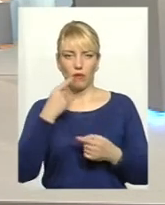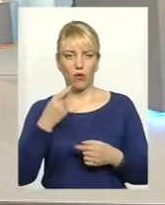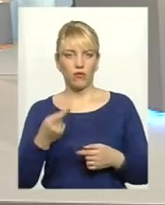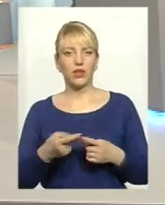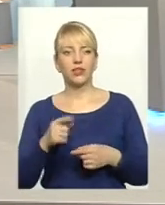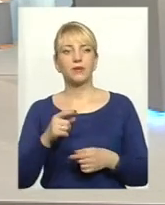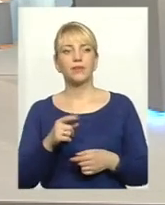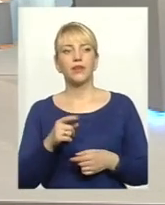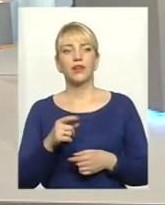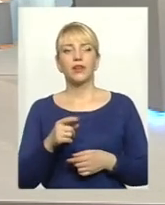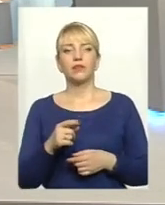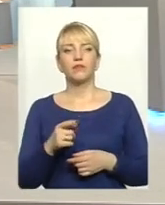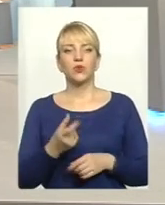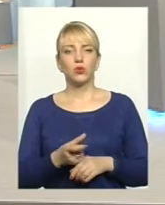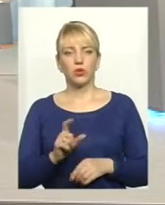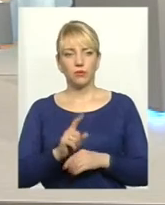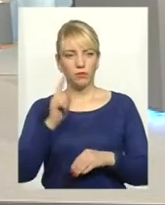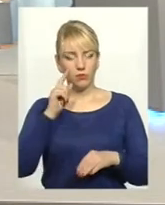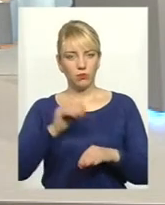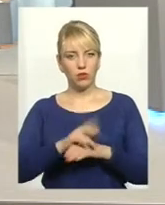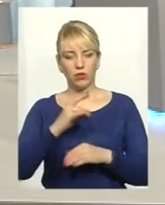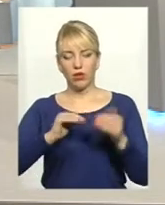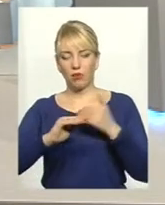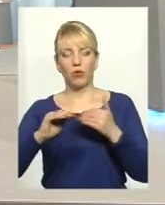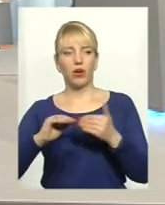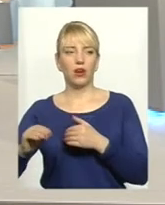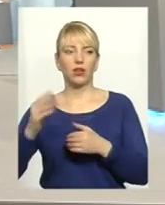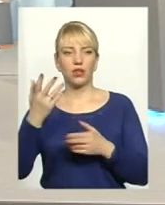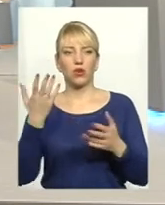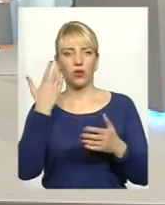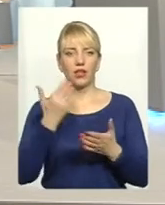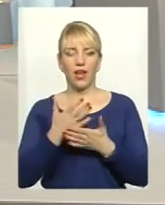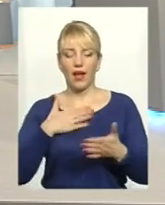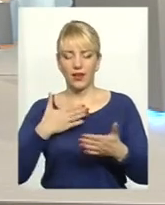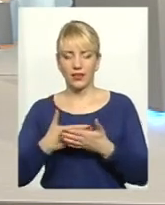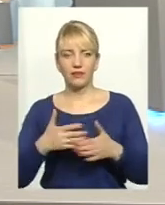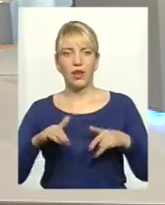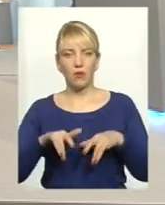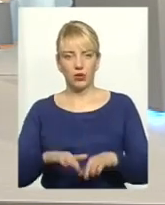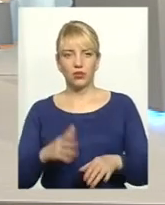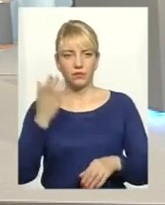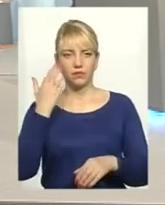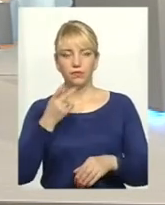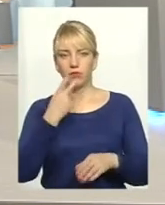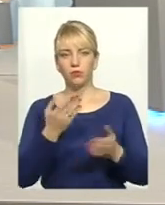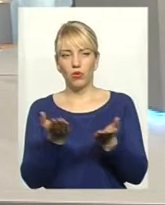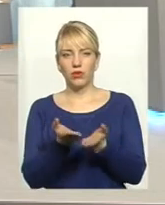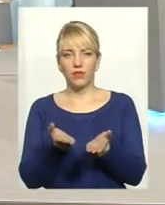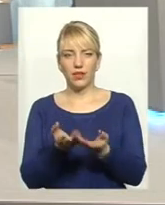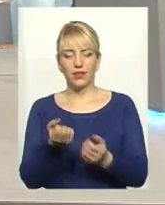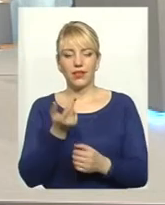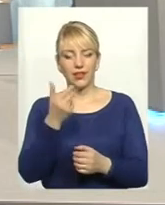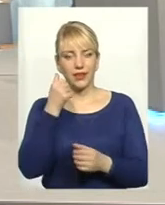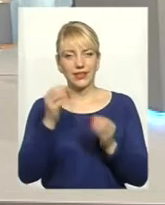між іншим. От дуже помітно на полях, коли йдуть якісь такі активні процеси, що якщо прийняти років, кілька